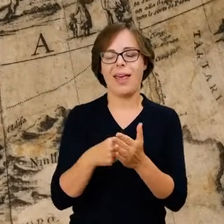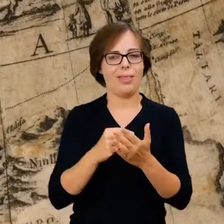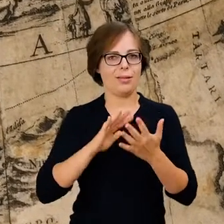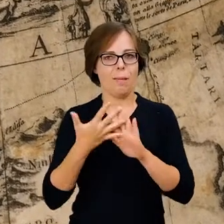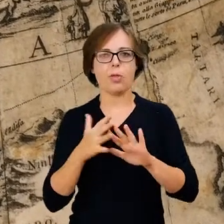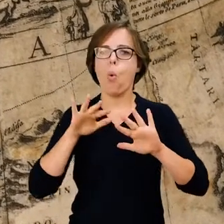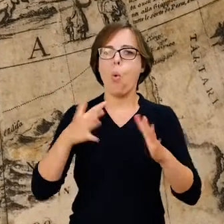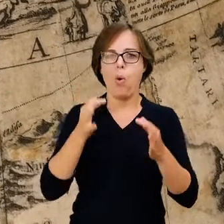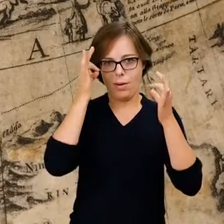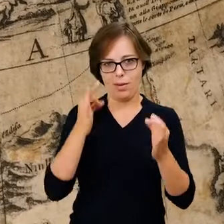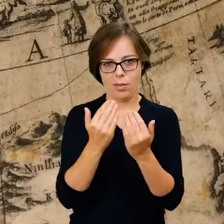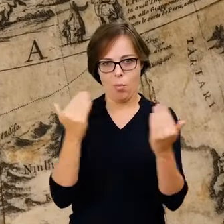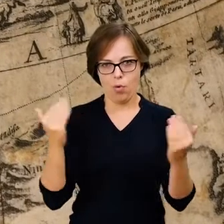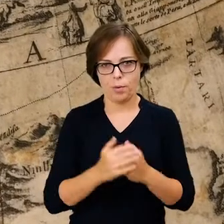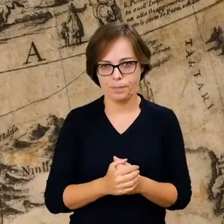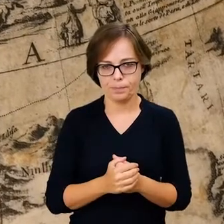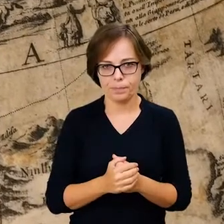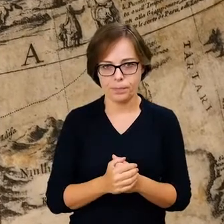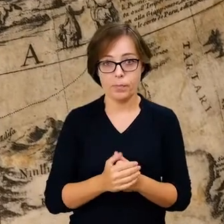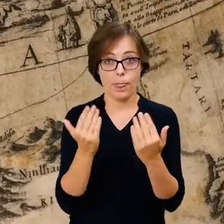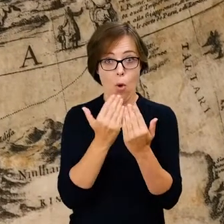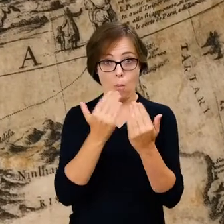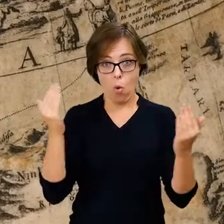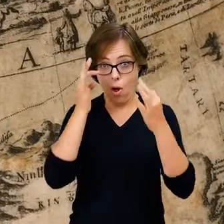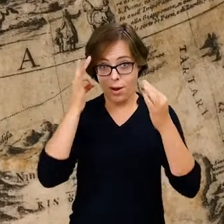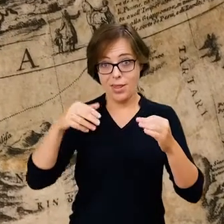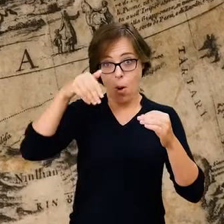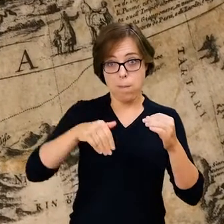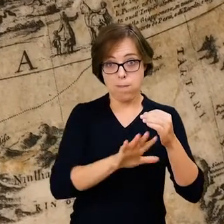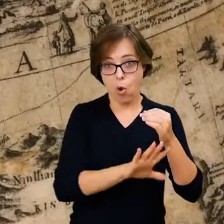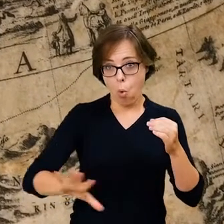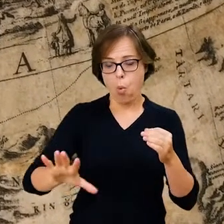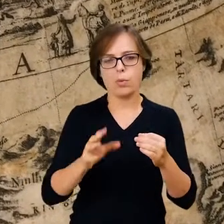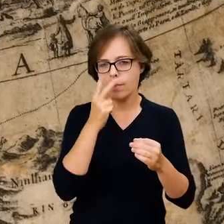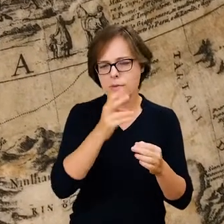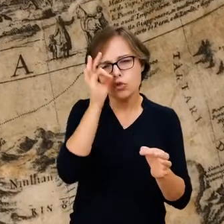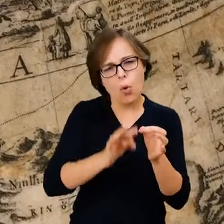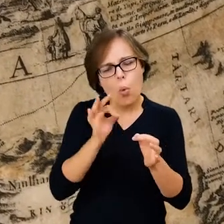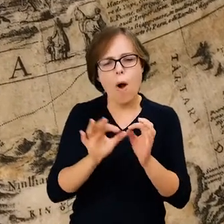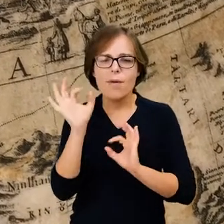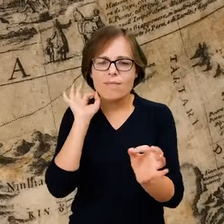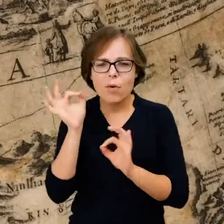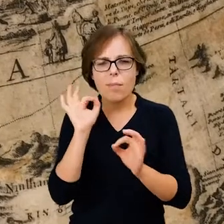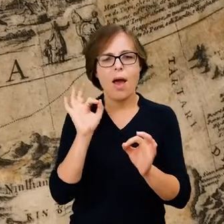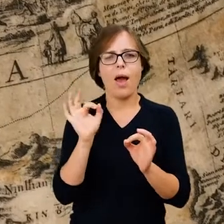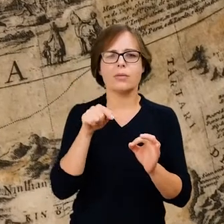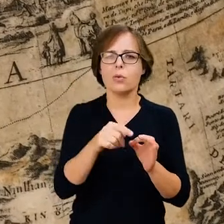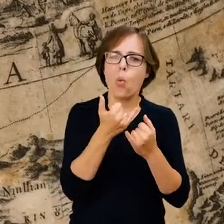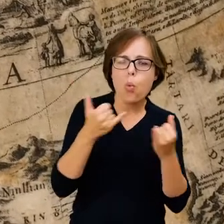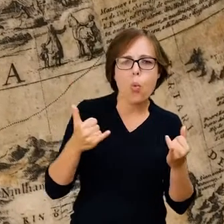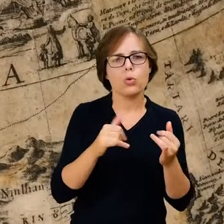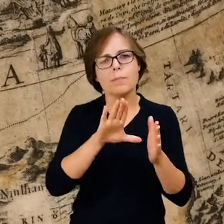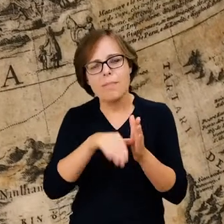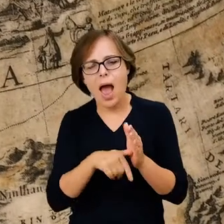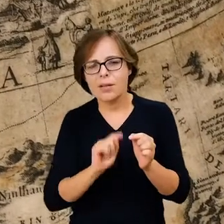czyli mur chiński. Na południe od tego zabytku znajdują się bardzo szczegółowe informacje na temat właśnie